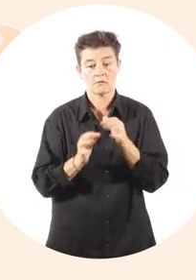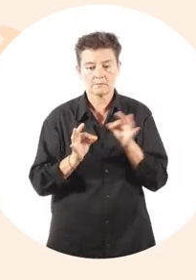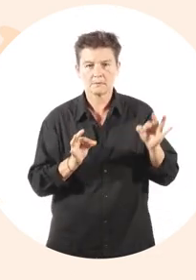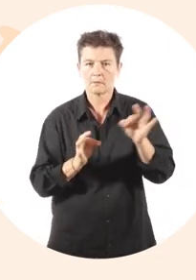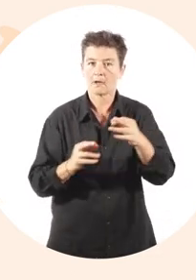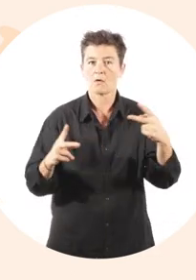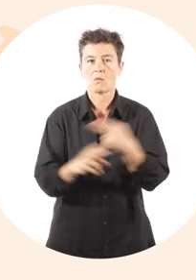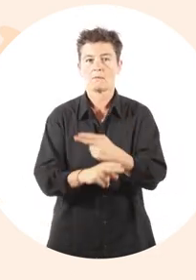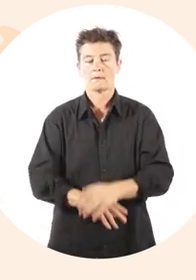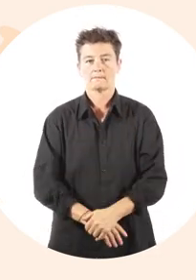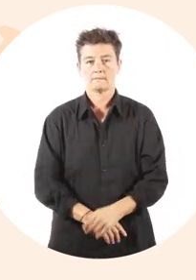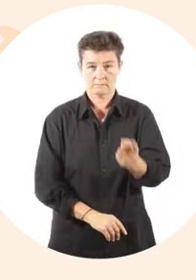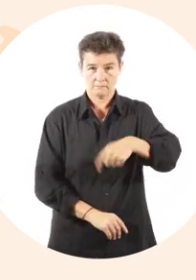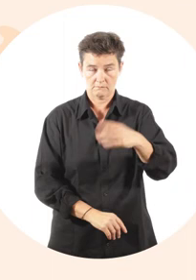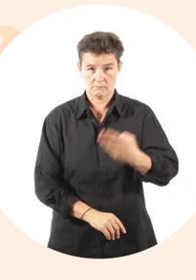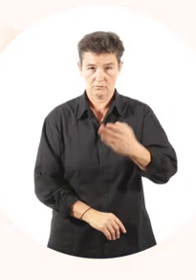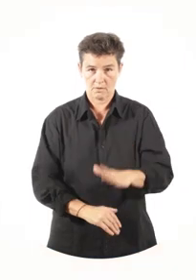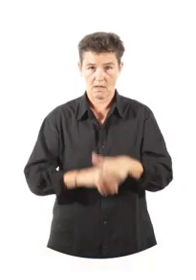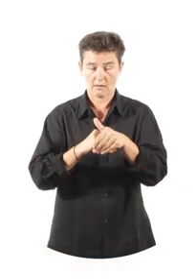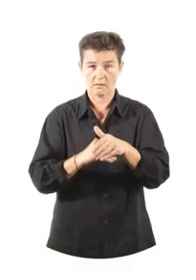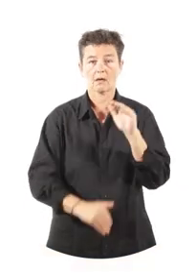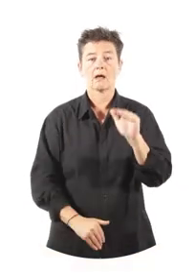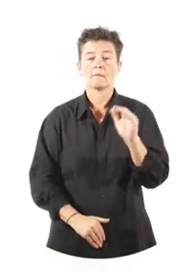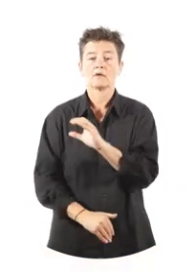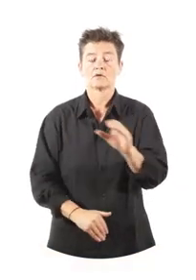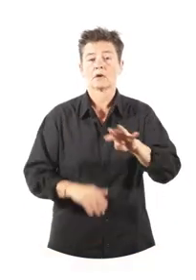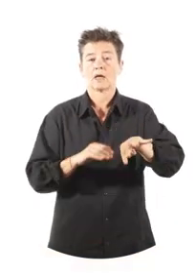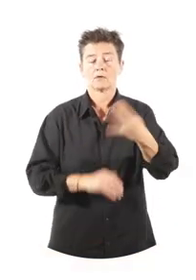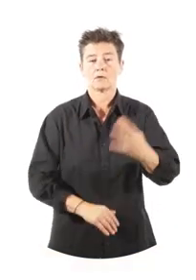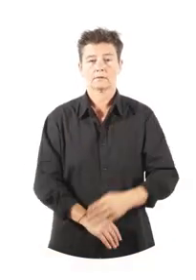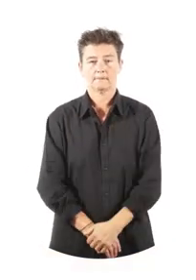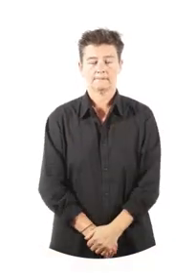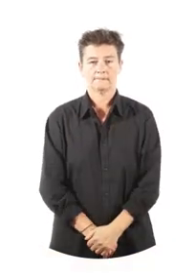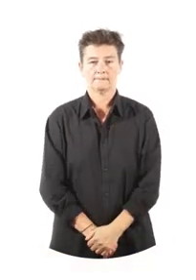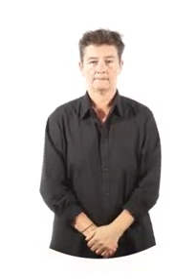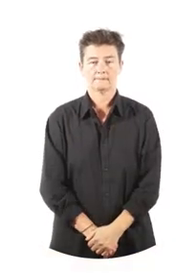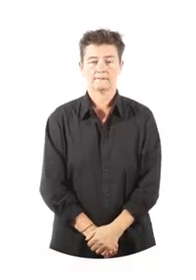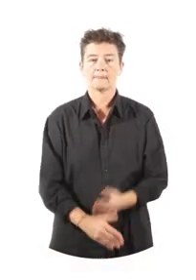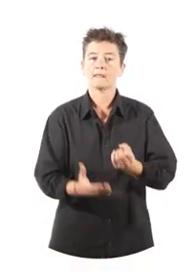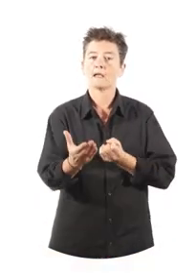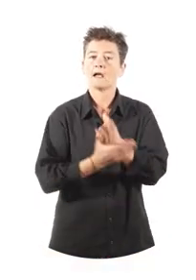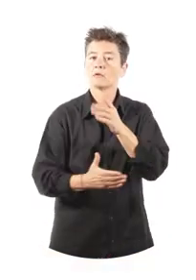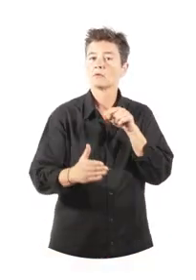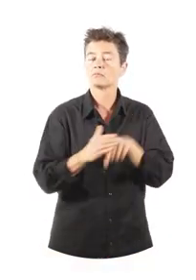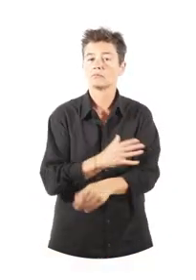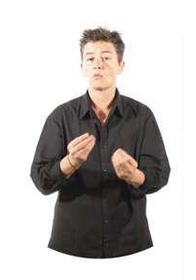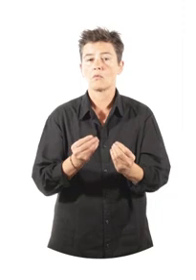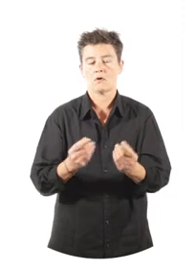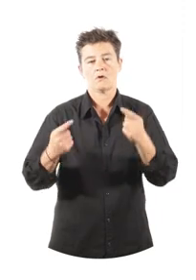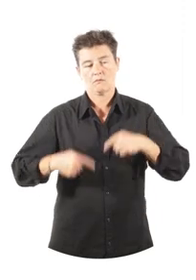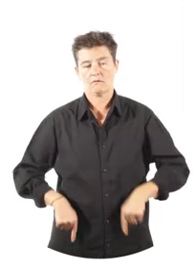Ensemble, bloquons l'épidémie. Si vous avez besoin d'aide, appelez le 0800 130 000.